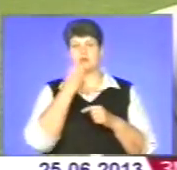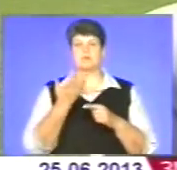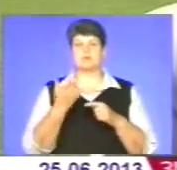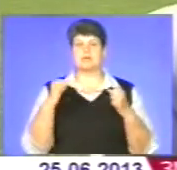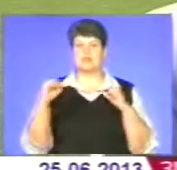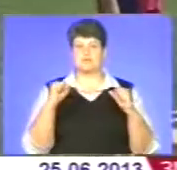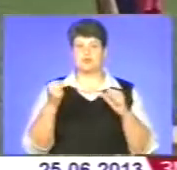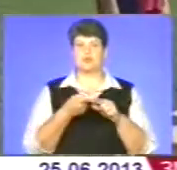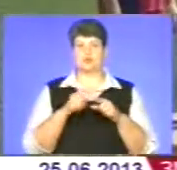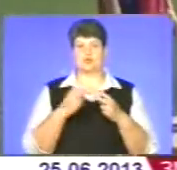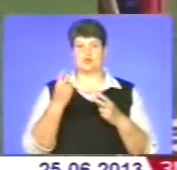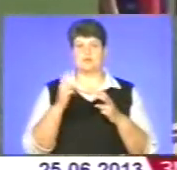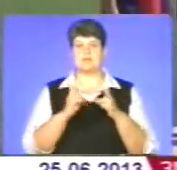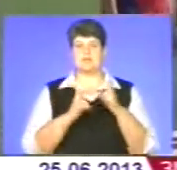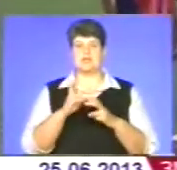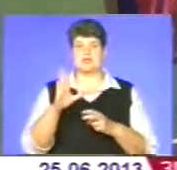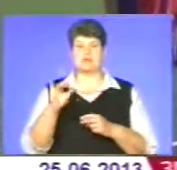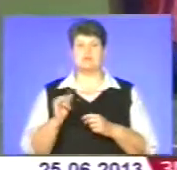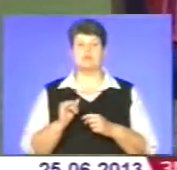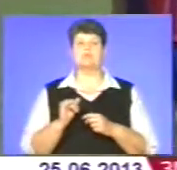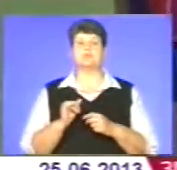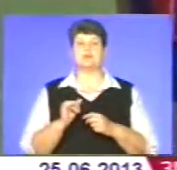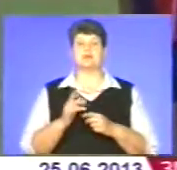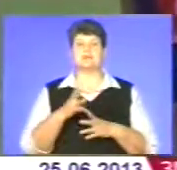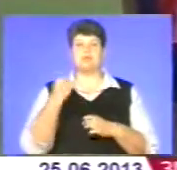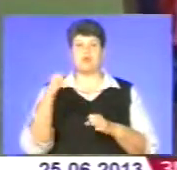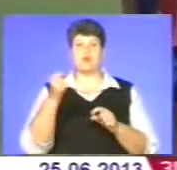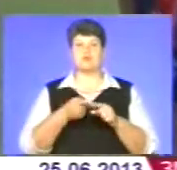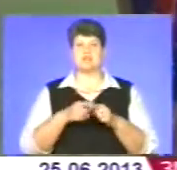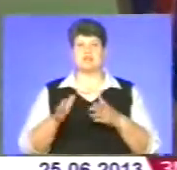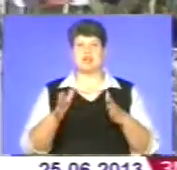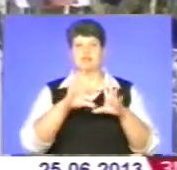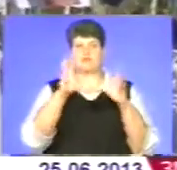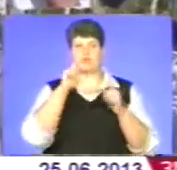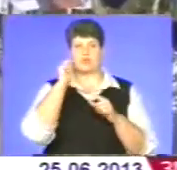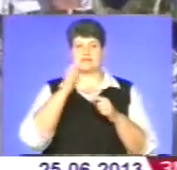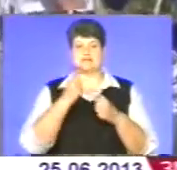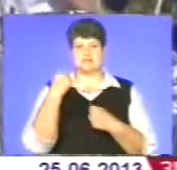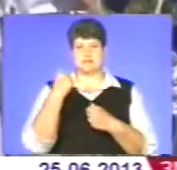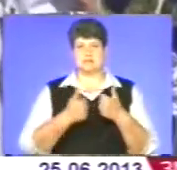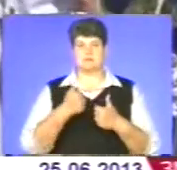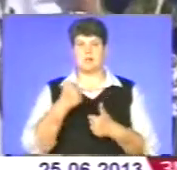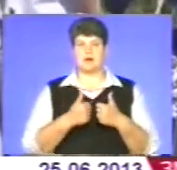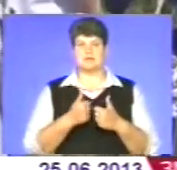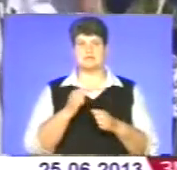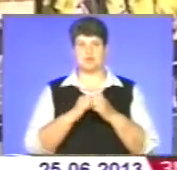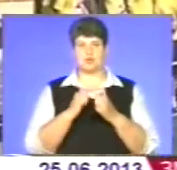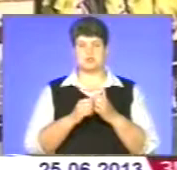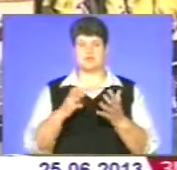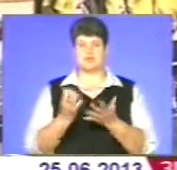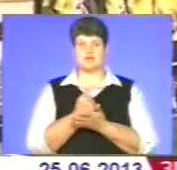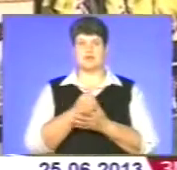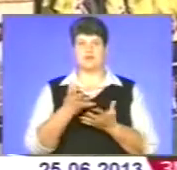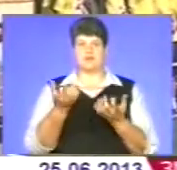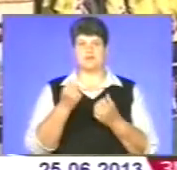цього підприємства. Перемога на обласній спартикіаді – шлях до всеукраїнських змагань. За кожне досягнення гравці отримують грошову винагороду.